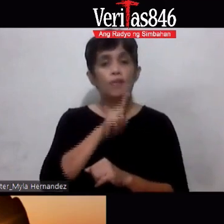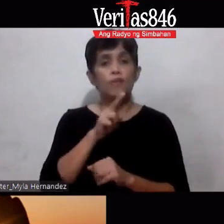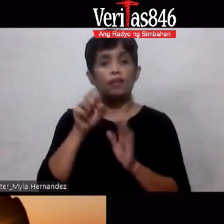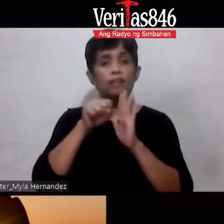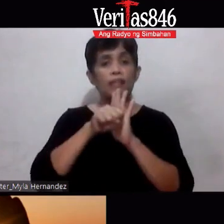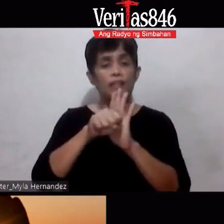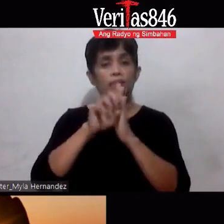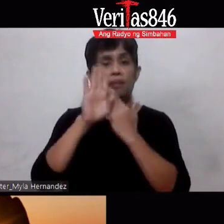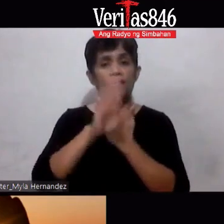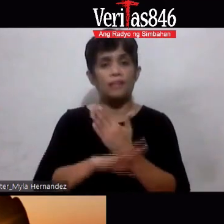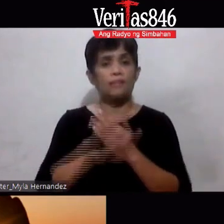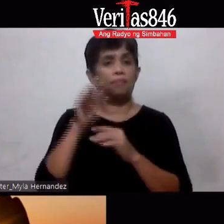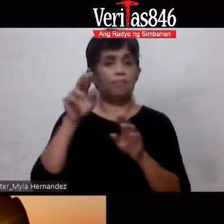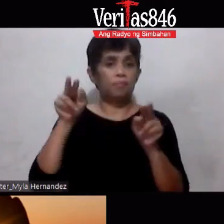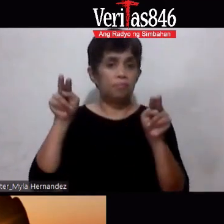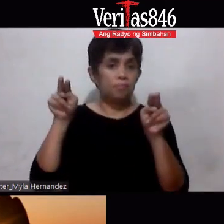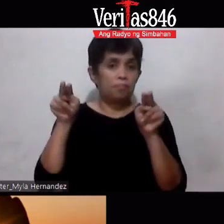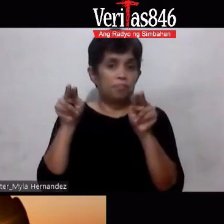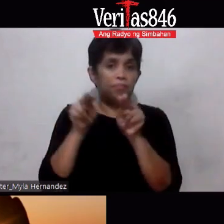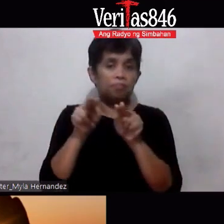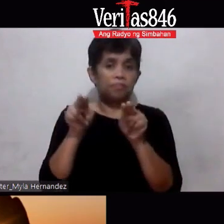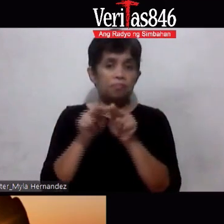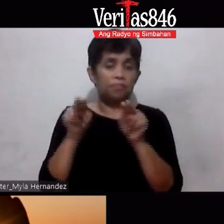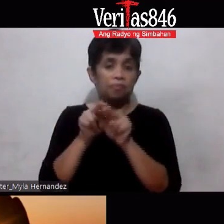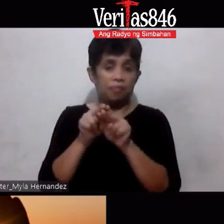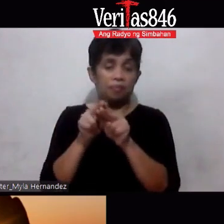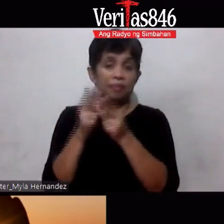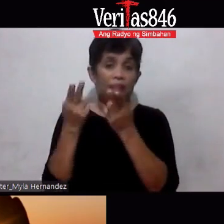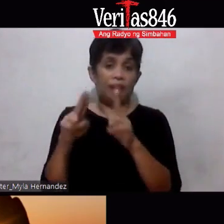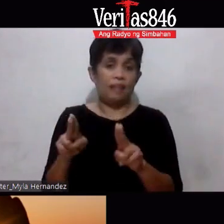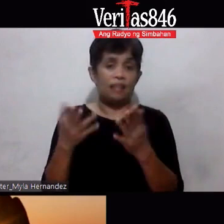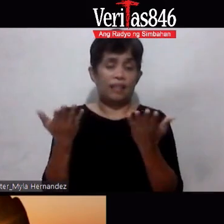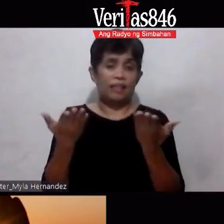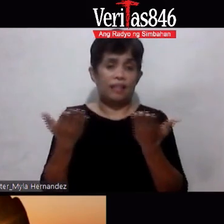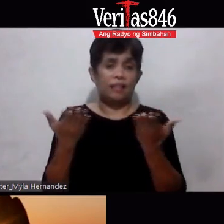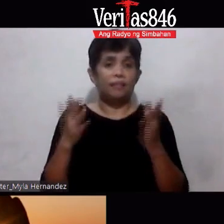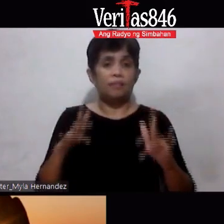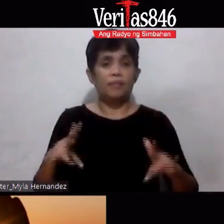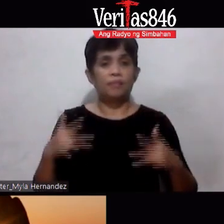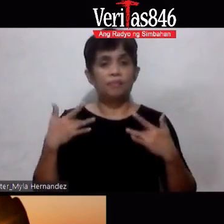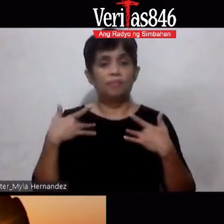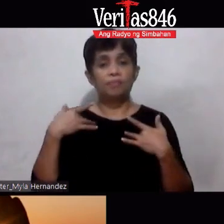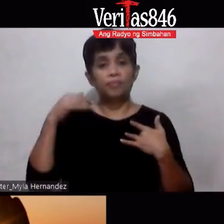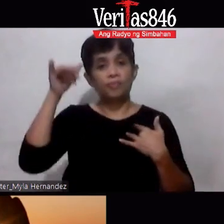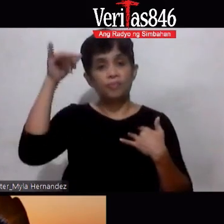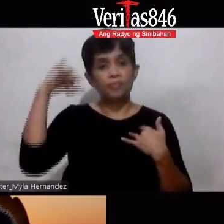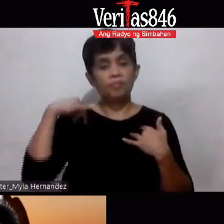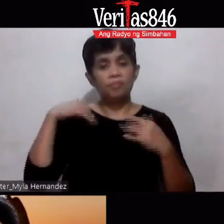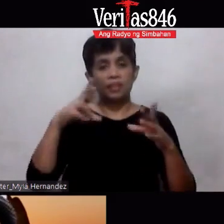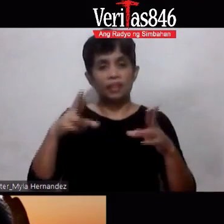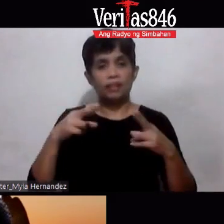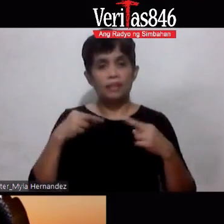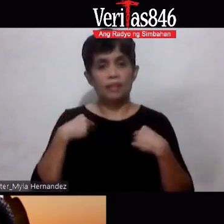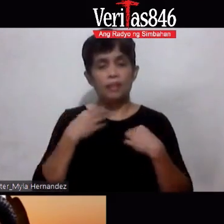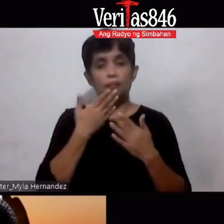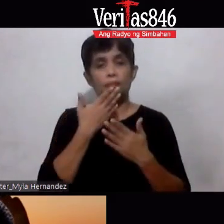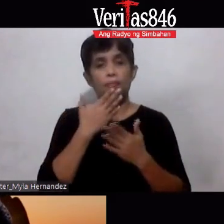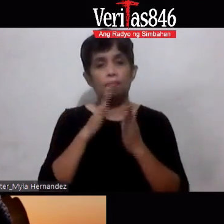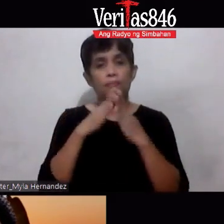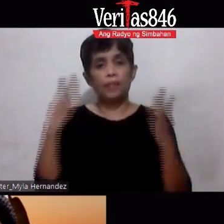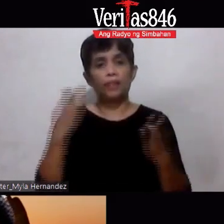ang mga pangyayari dito sa buhay natin kahapon we received a big order